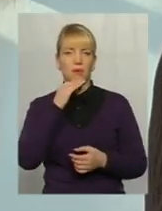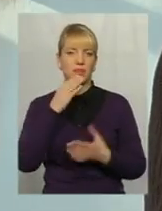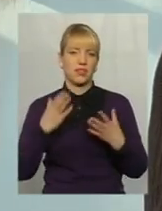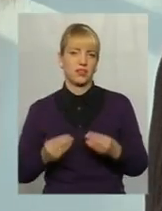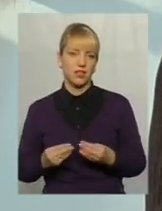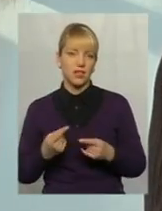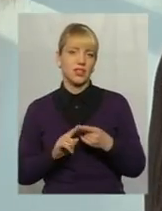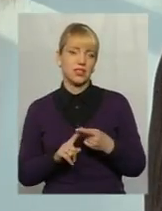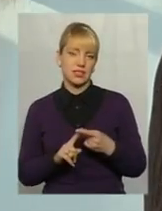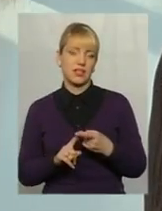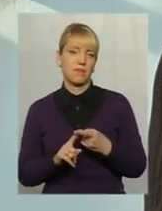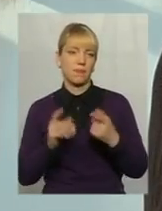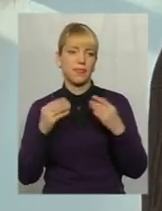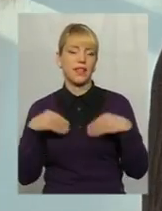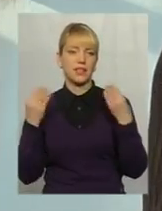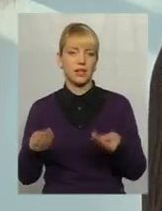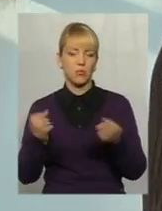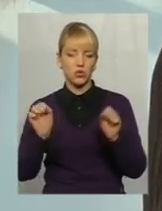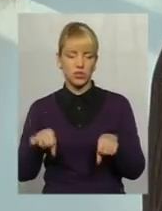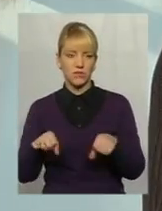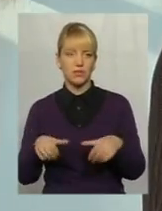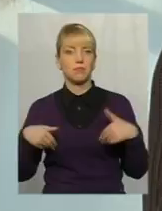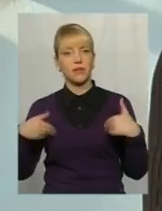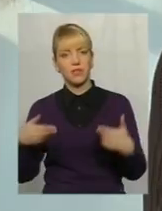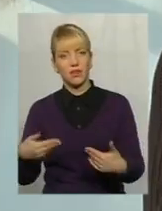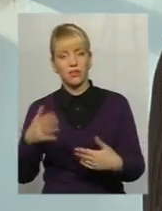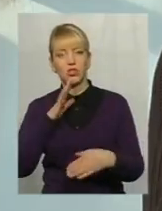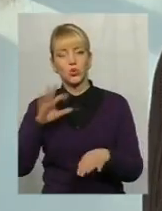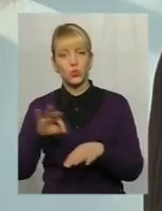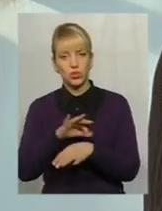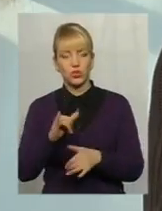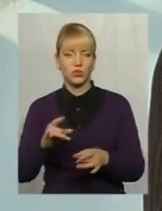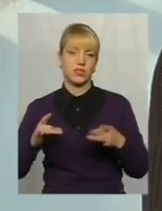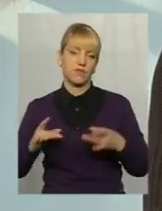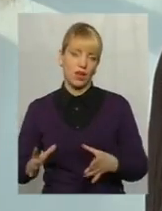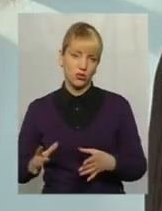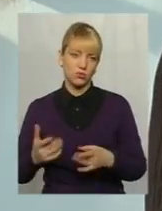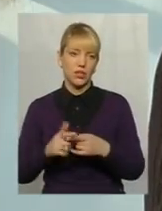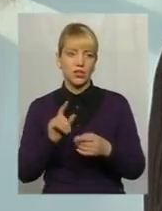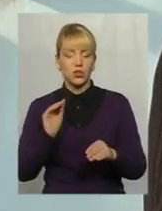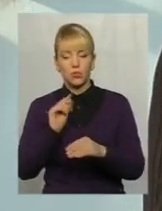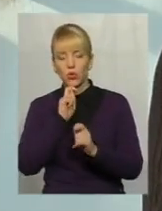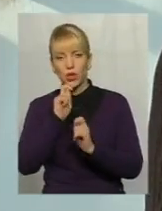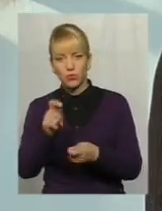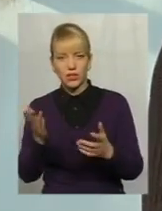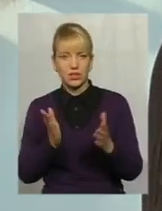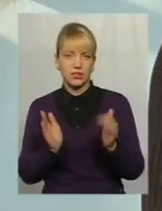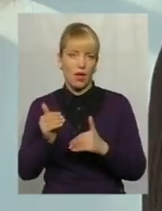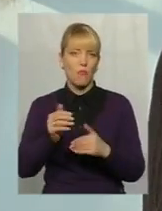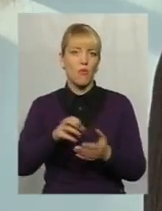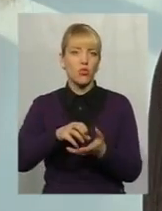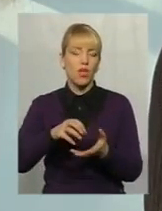це дає можливість привітати дружину святом, подарувати якийсь подарунок, і